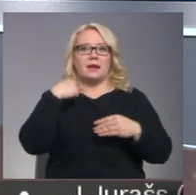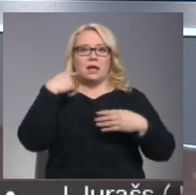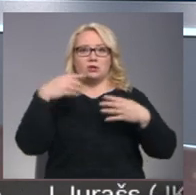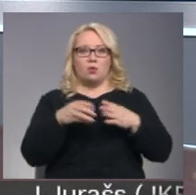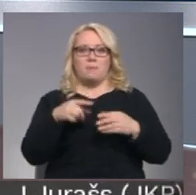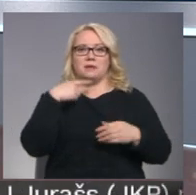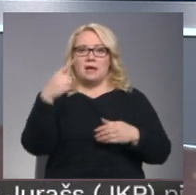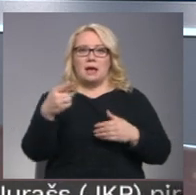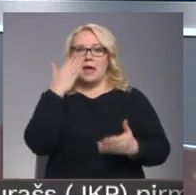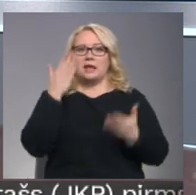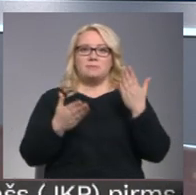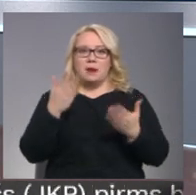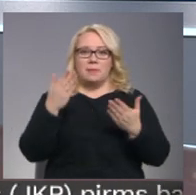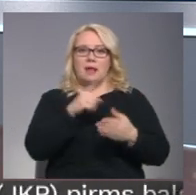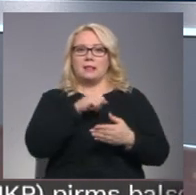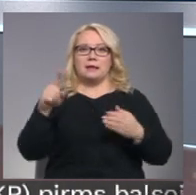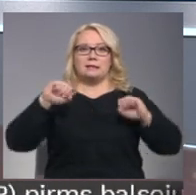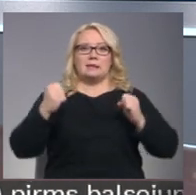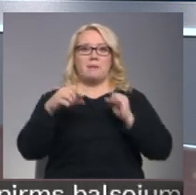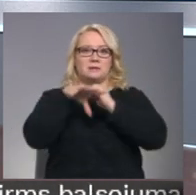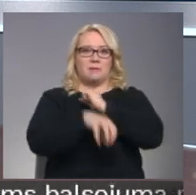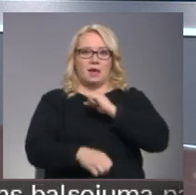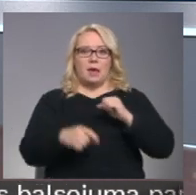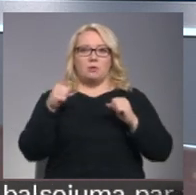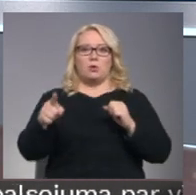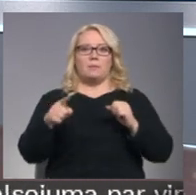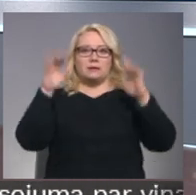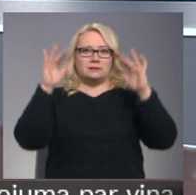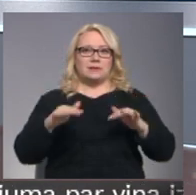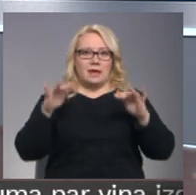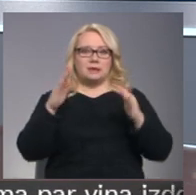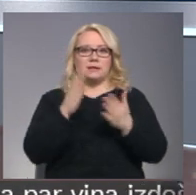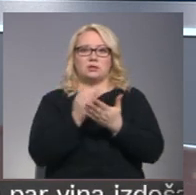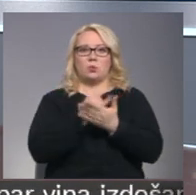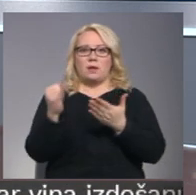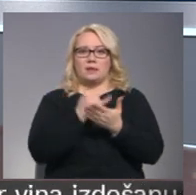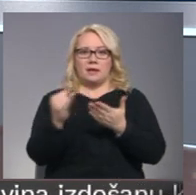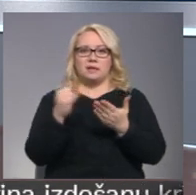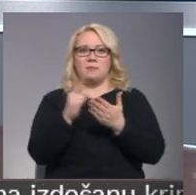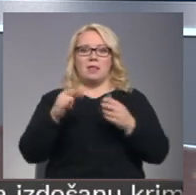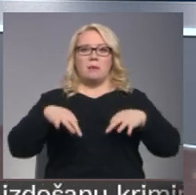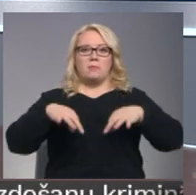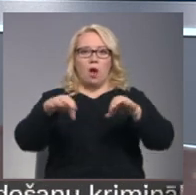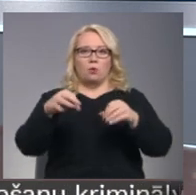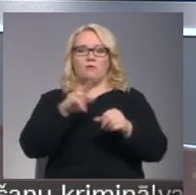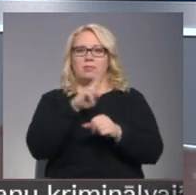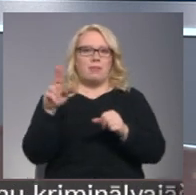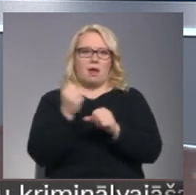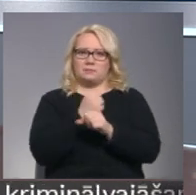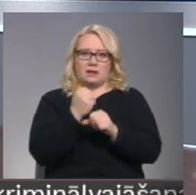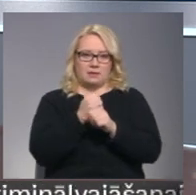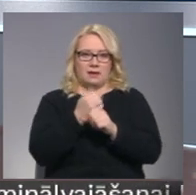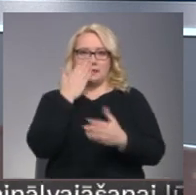Rīgas domē norāda, ka eksperimentālā kārtā līdz zemes beigām tajās sniegs turpmāk, ka tiks no tīrīts, bet braukt jau vairs netikšot apstrādāta.